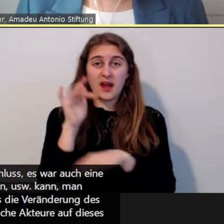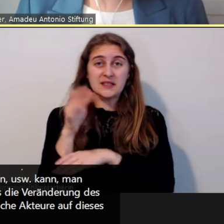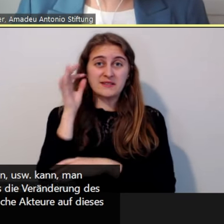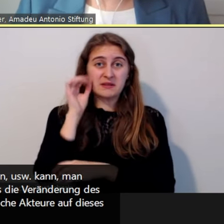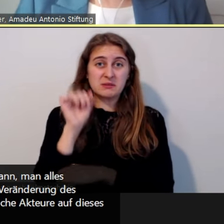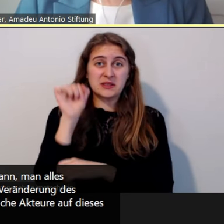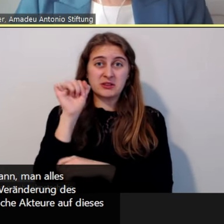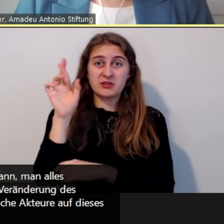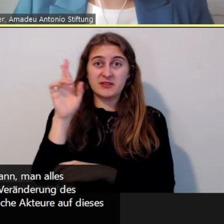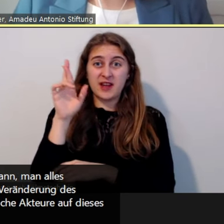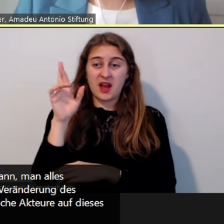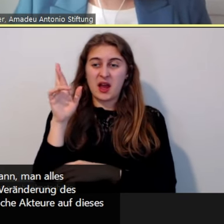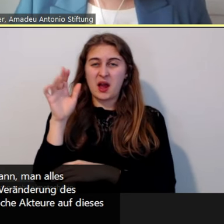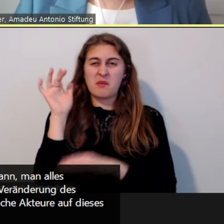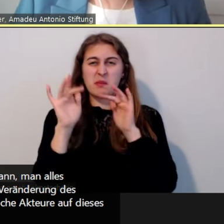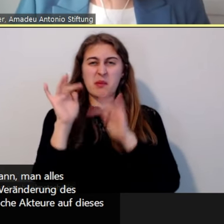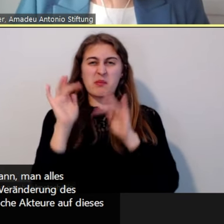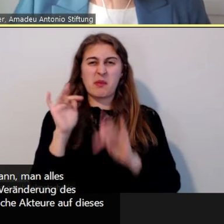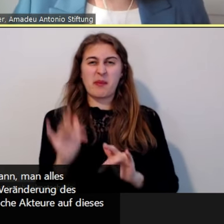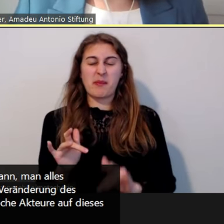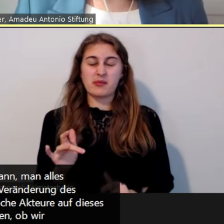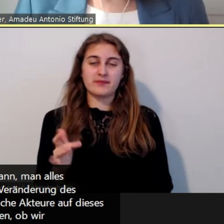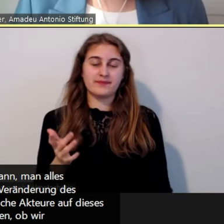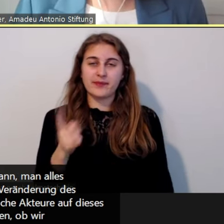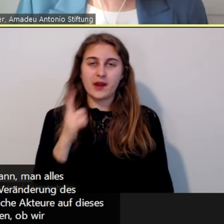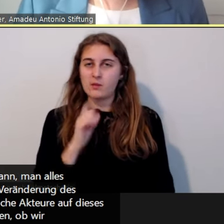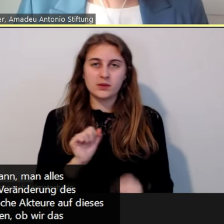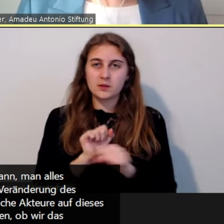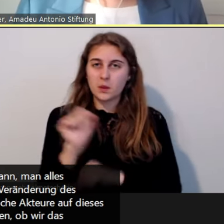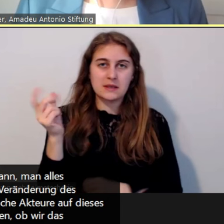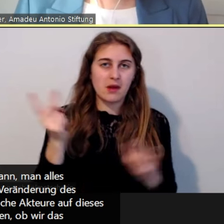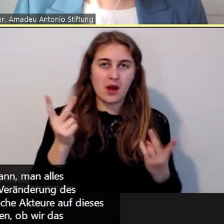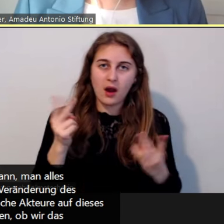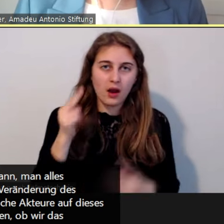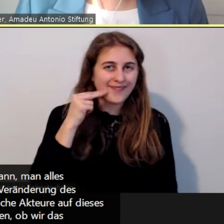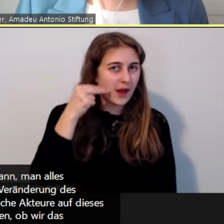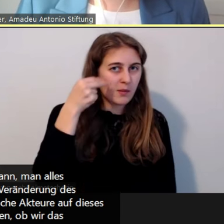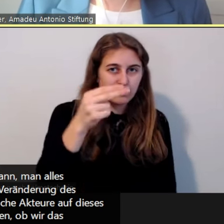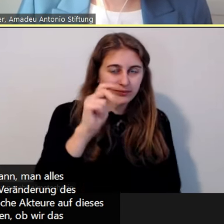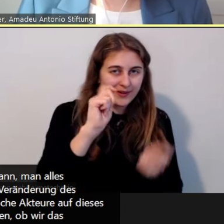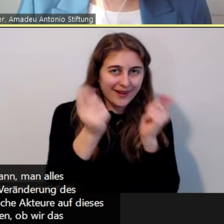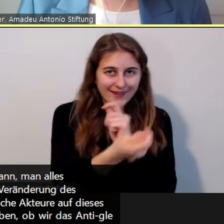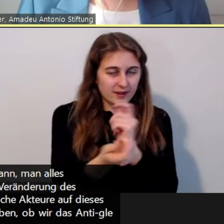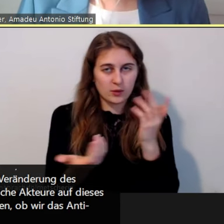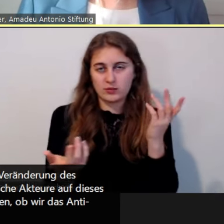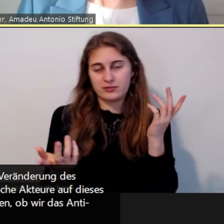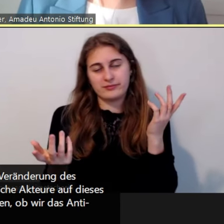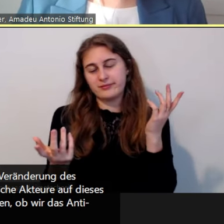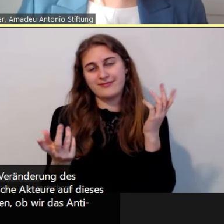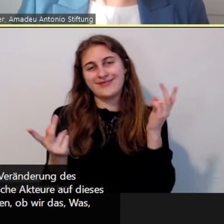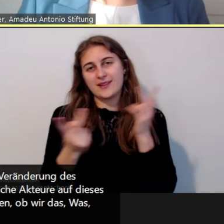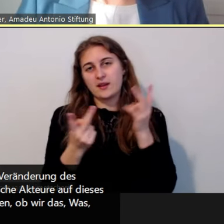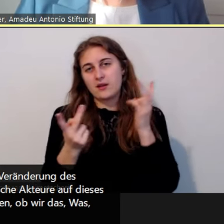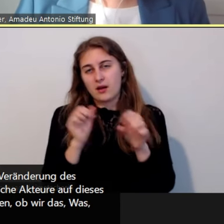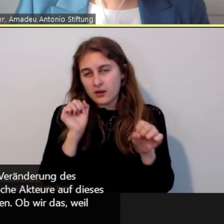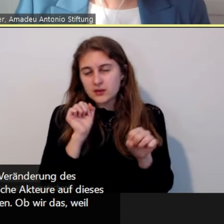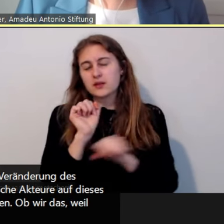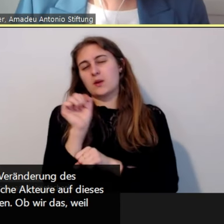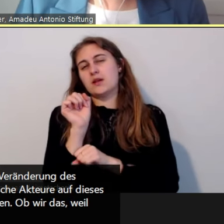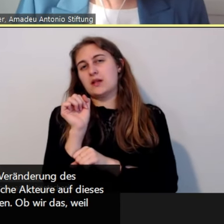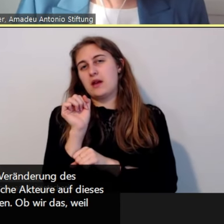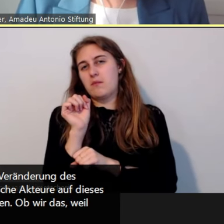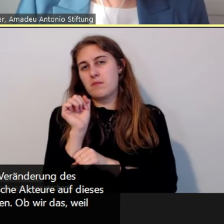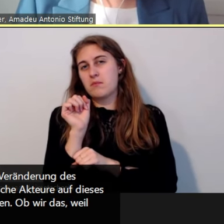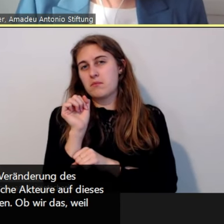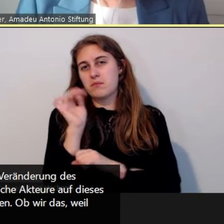springen und uns so wie im Shitstorm geben, ob wir das Antigleichstellungsmeldestelle genannt hätten oder sonst was, weil sozusagen das ja schon